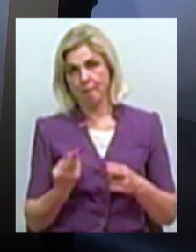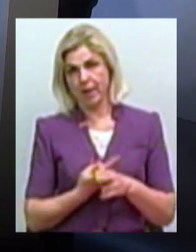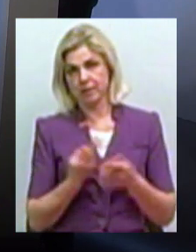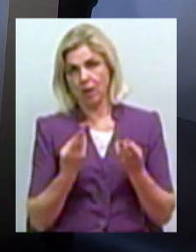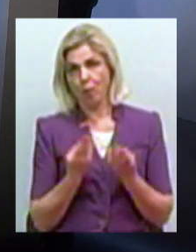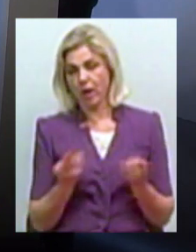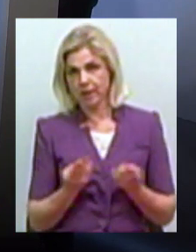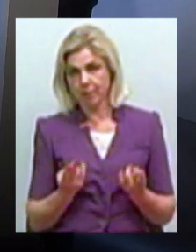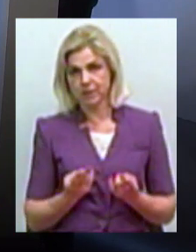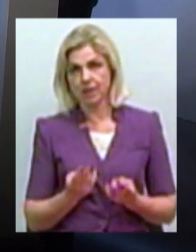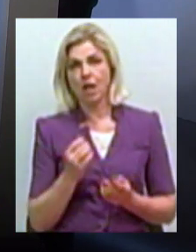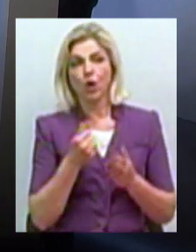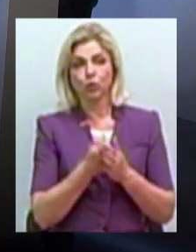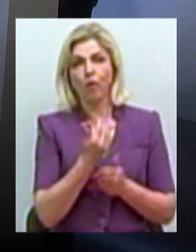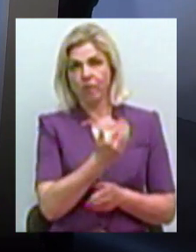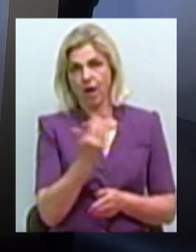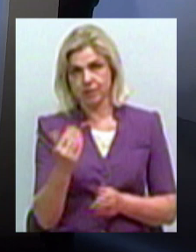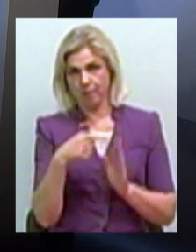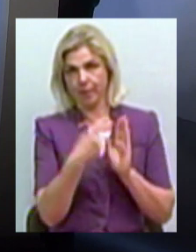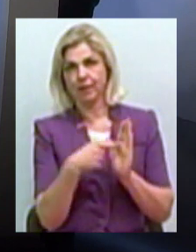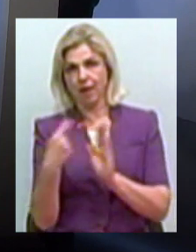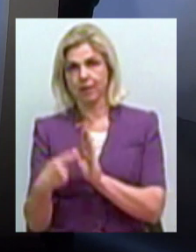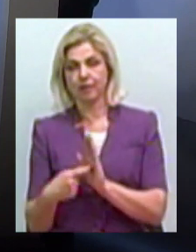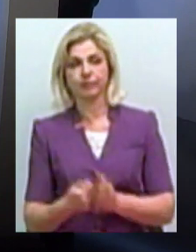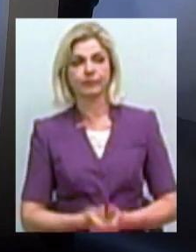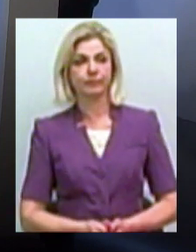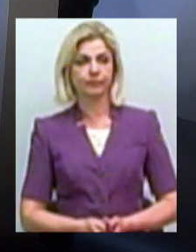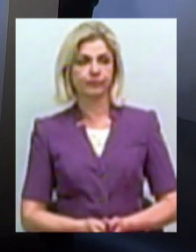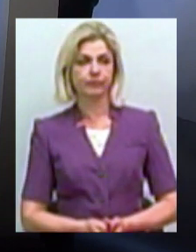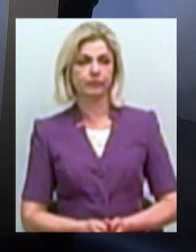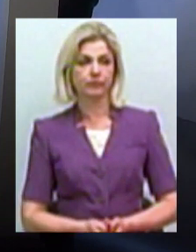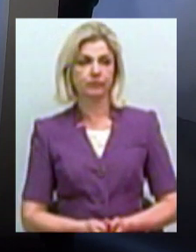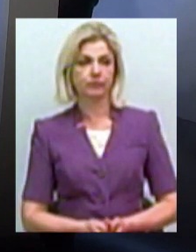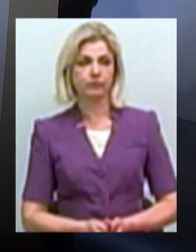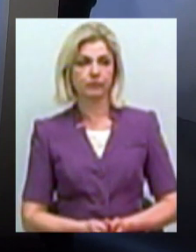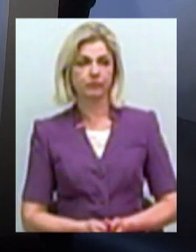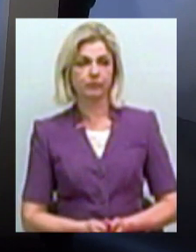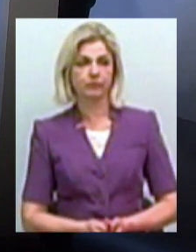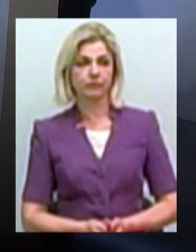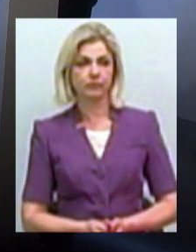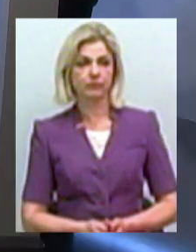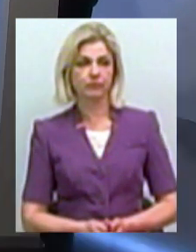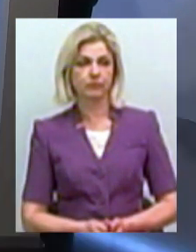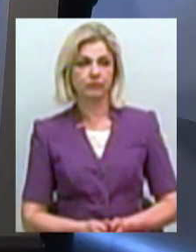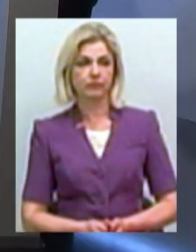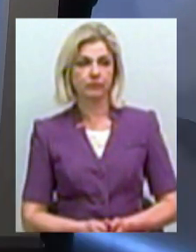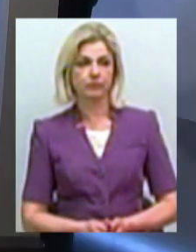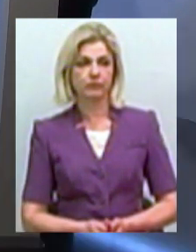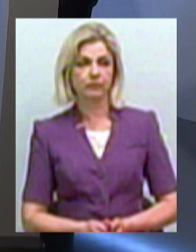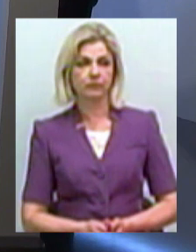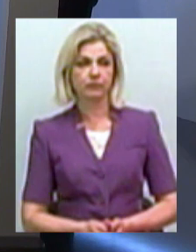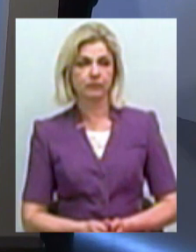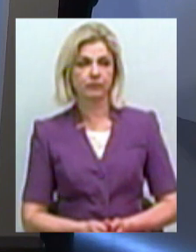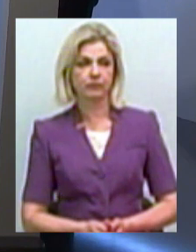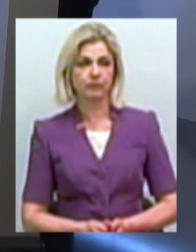вас, Ілляна, і до вас, Тетяна. Будь ласка. Добрий вечір. Початку психологічні, я гостя вважаю. Добре.